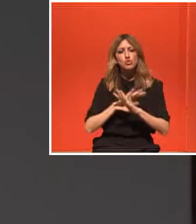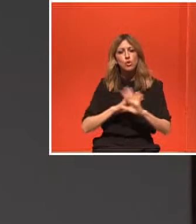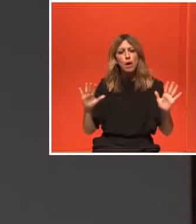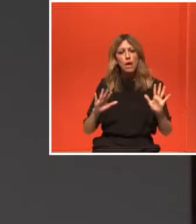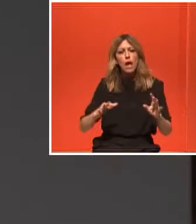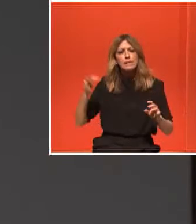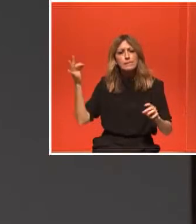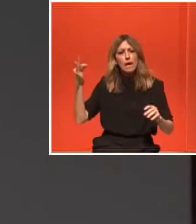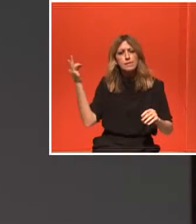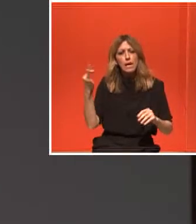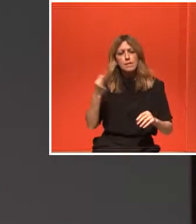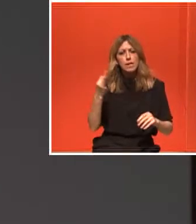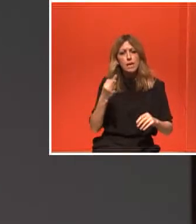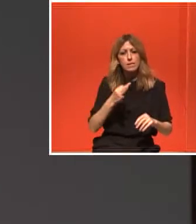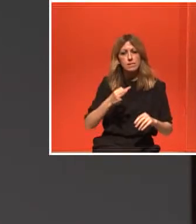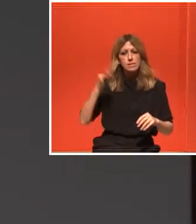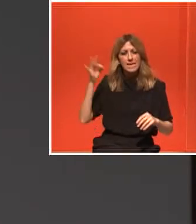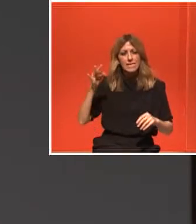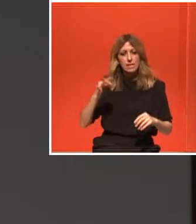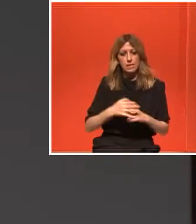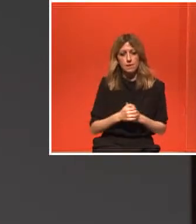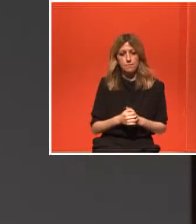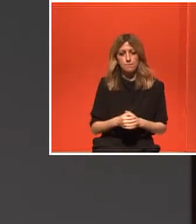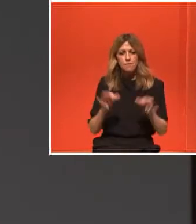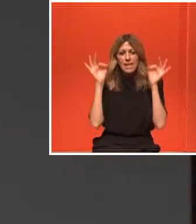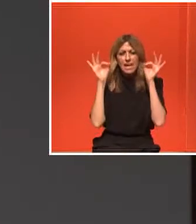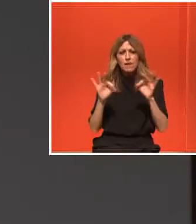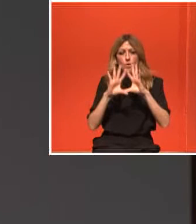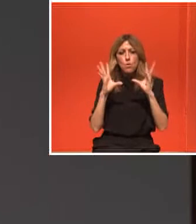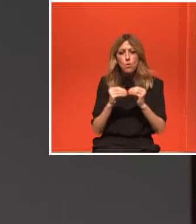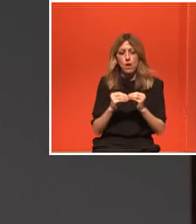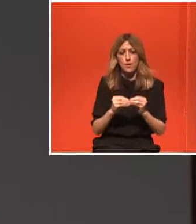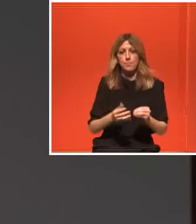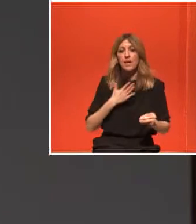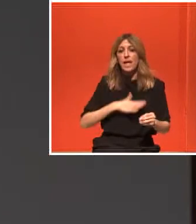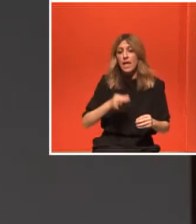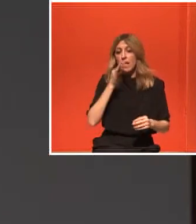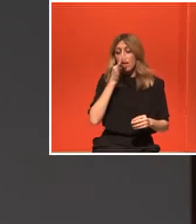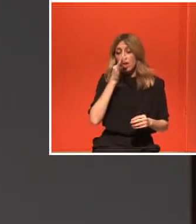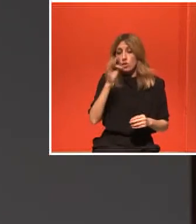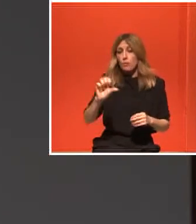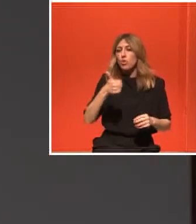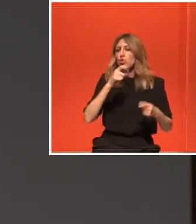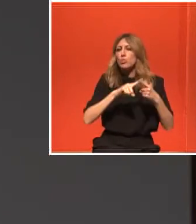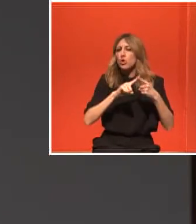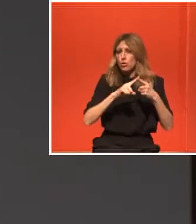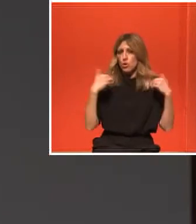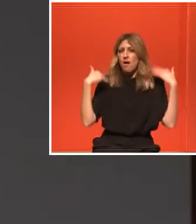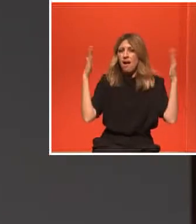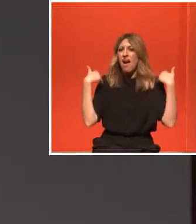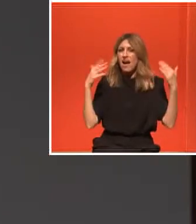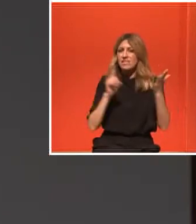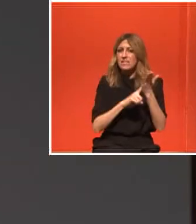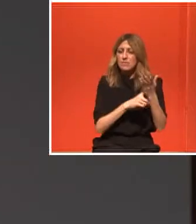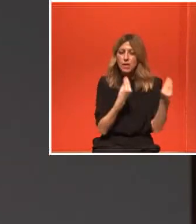επιτρέπετε. Πρώτα απ' όλα για την εξατομήκευση της κάθε περίπτωσης. Το δεύτερο, ότι η άσκηση